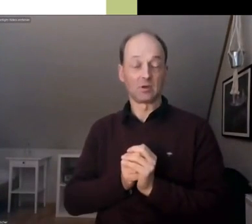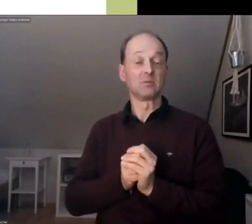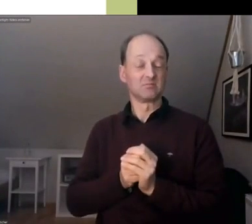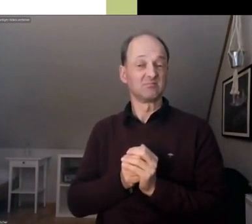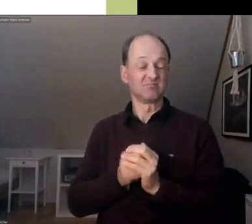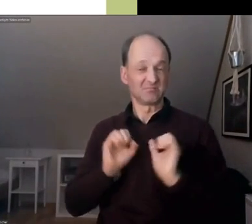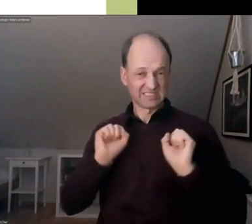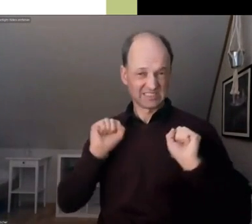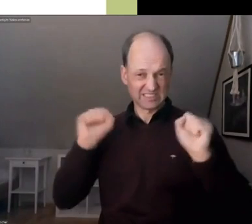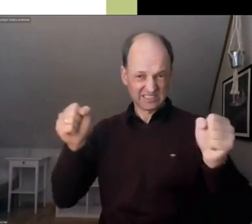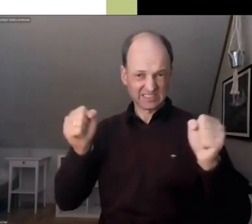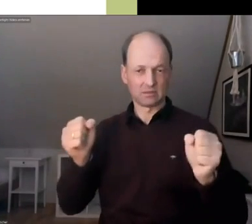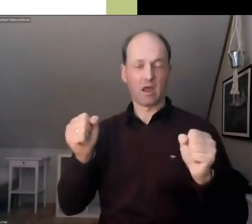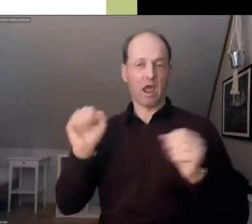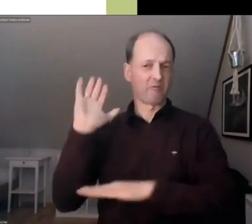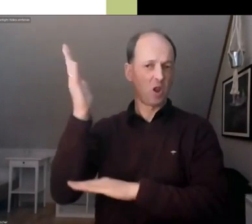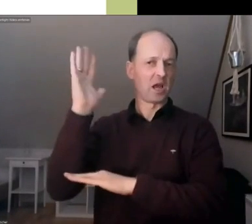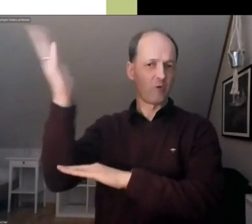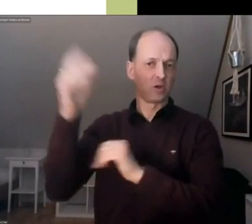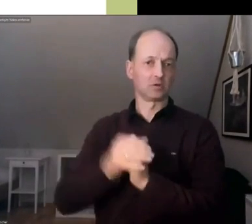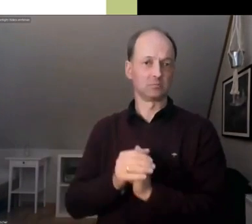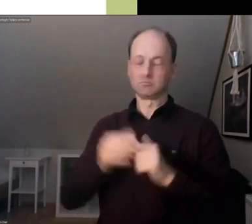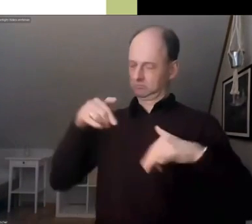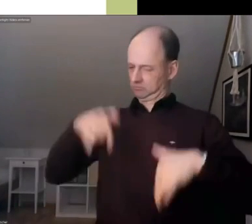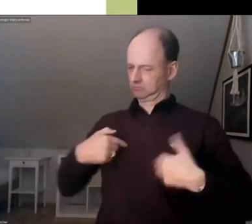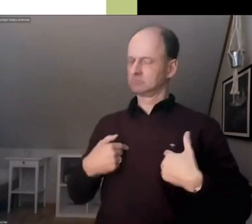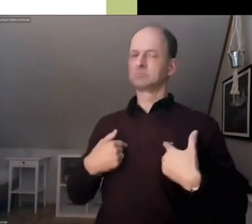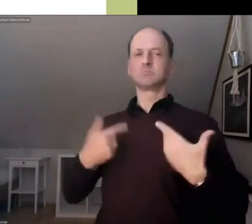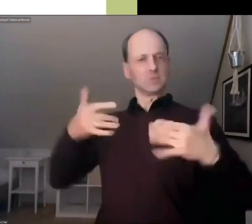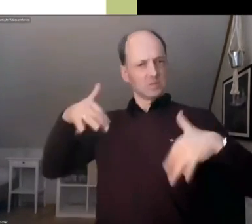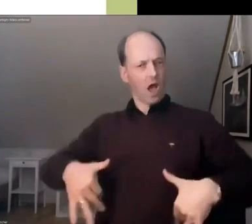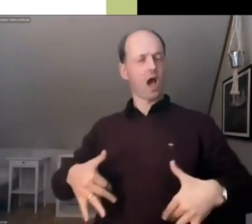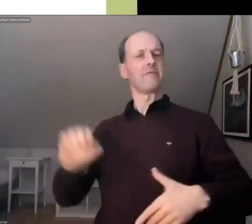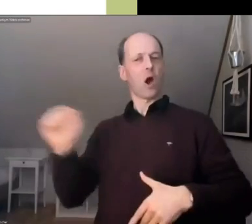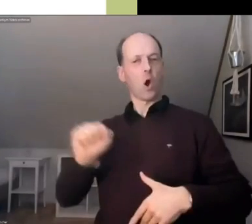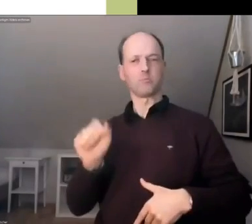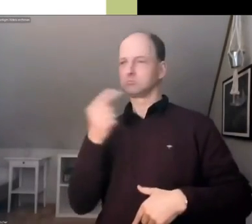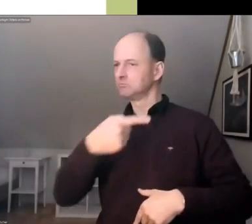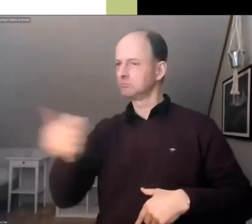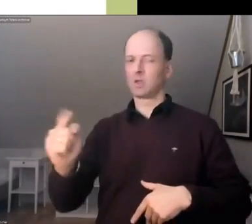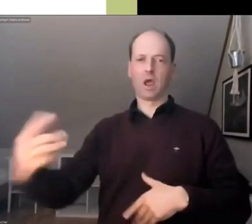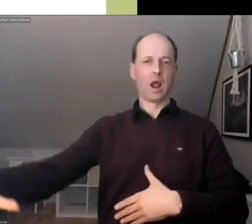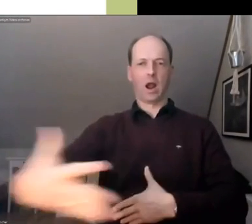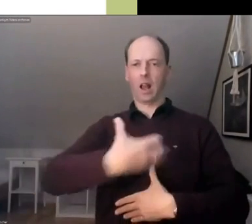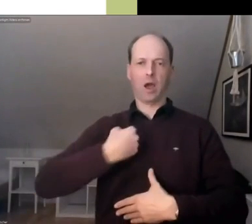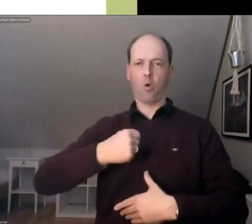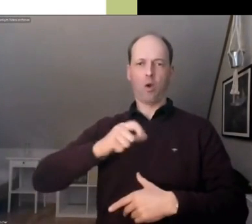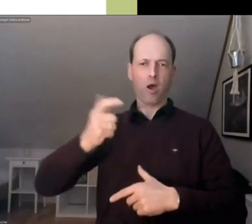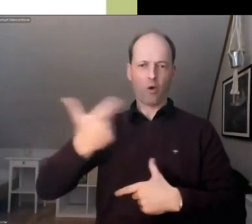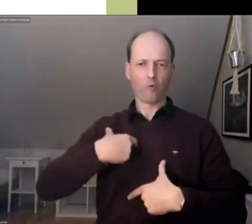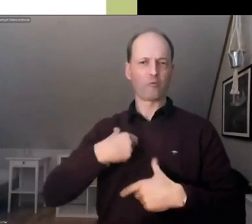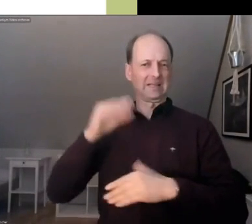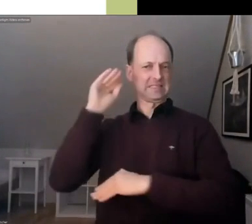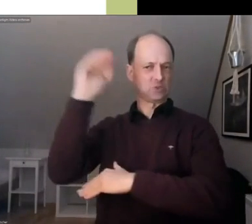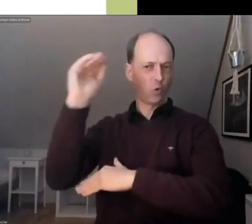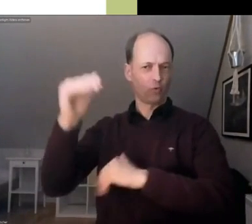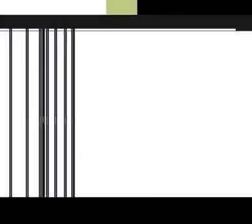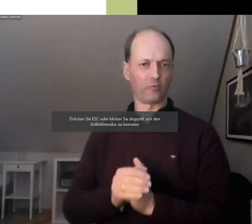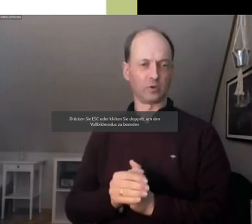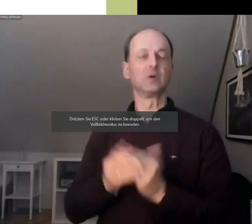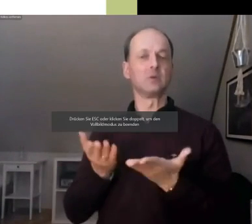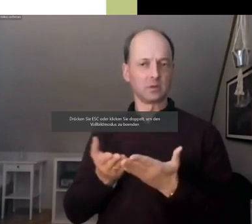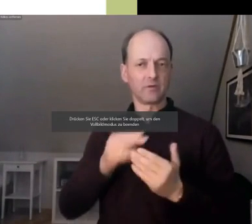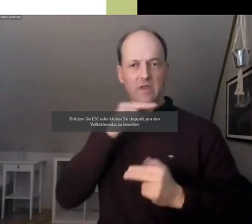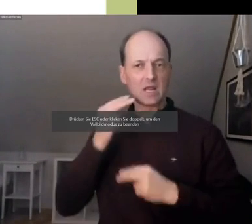Slogan Wir sind hier, wir sind laut, weil ihr uns die Zukunft klaut, hat viele Mitglieder älterer Generationen zum